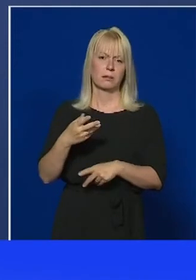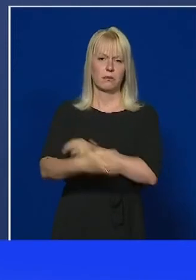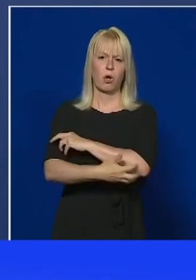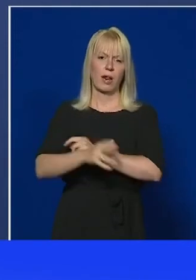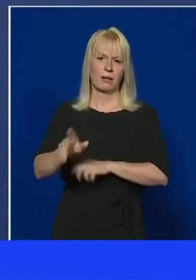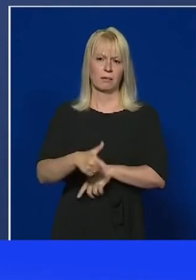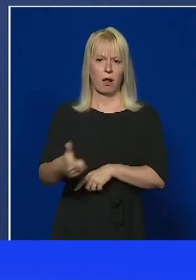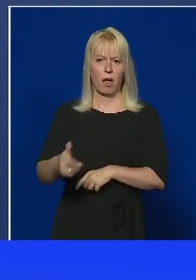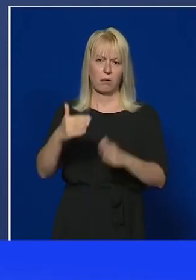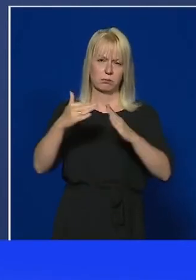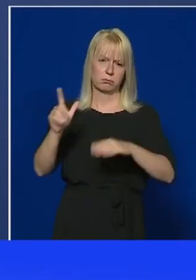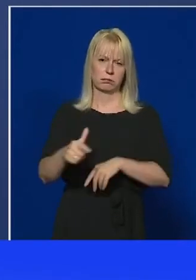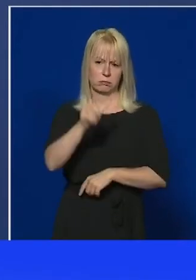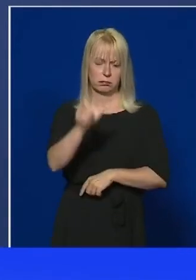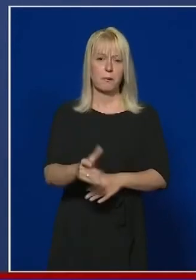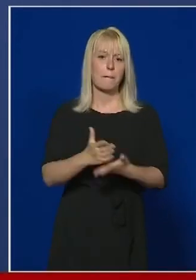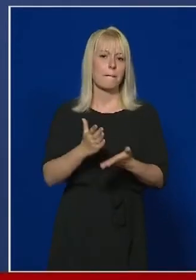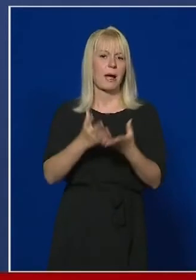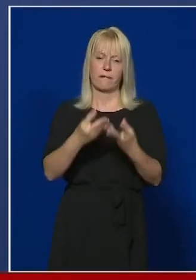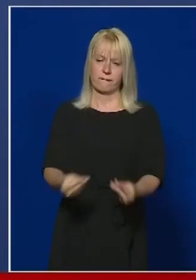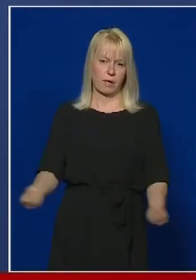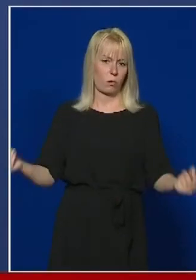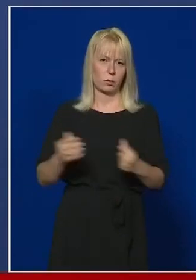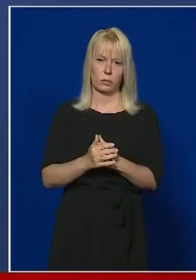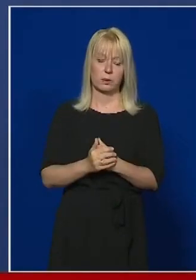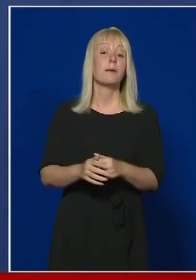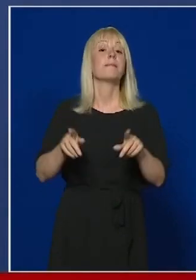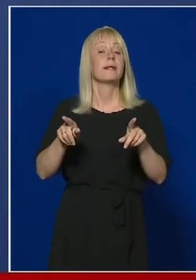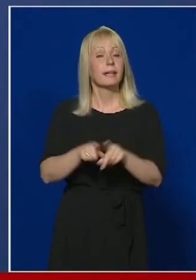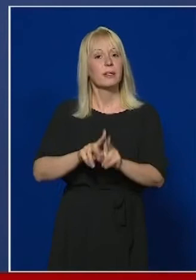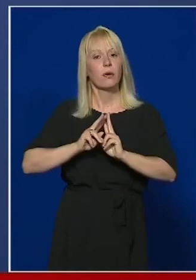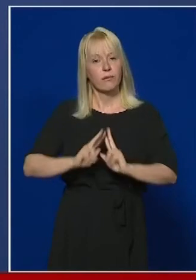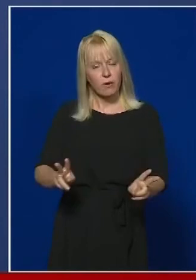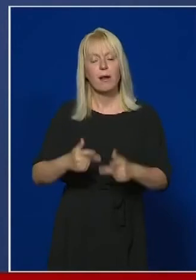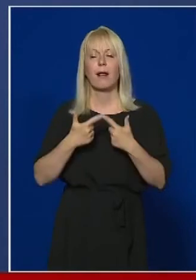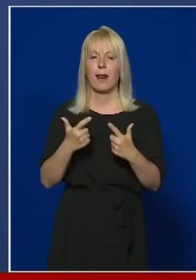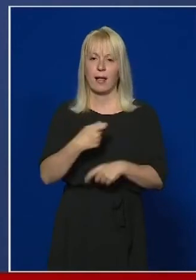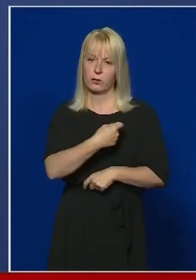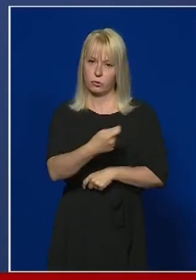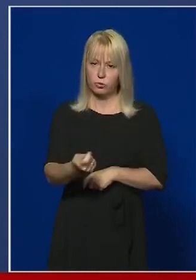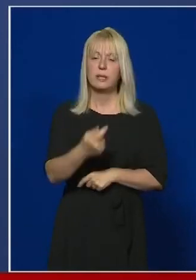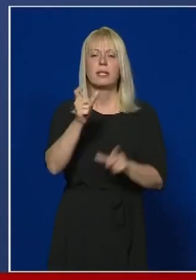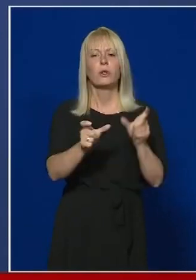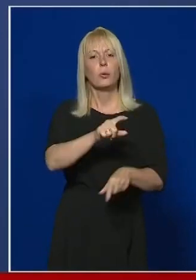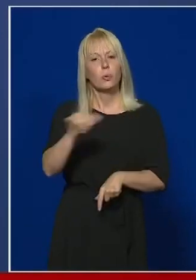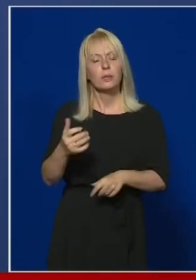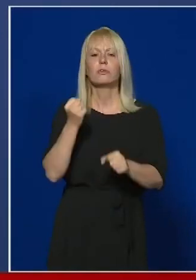vonatkozásában feloldottam. Így lehetőség van arra, hogy ők is